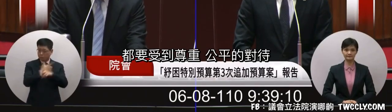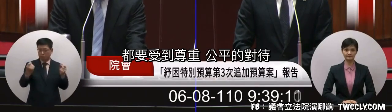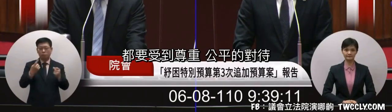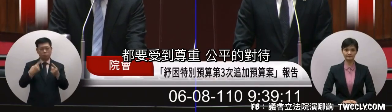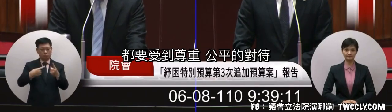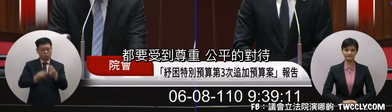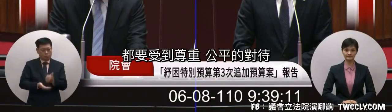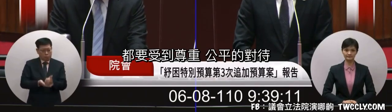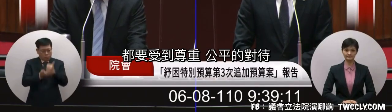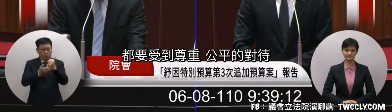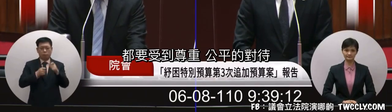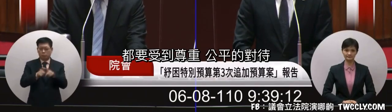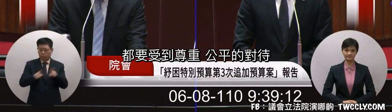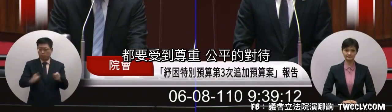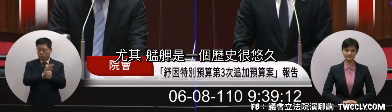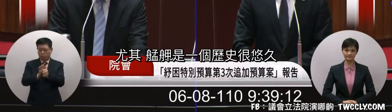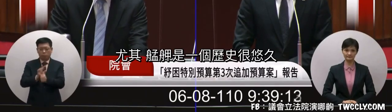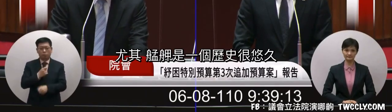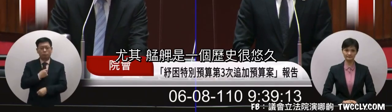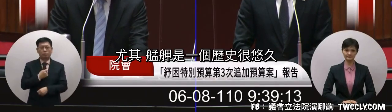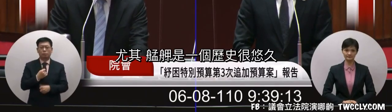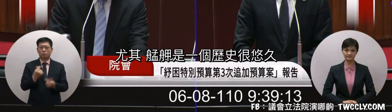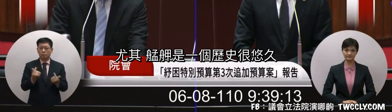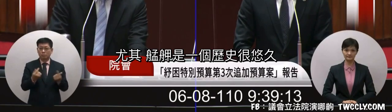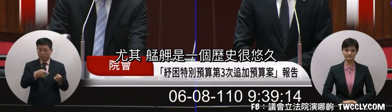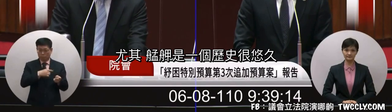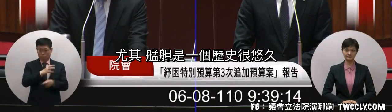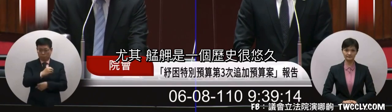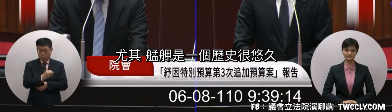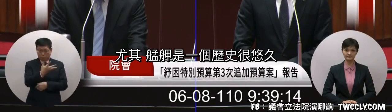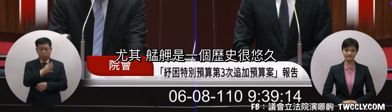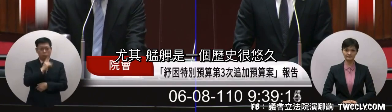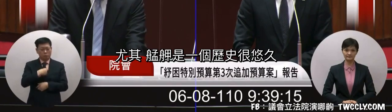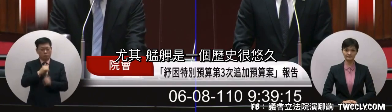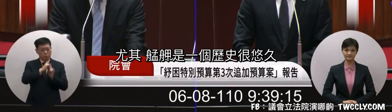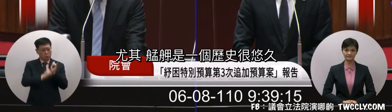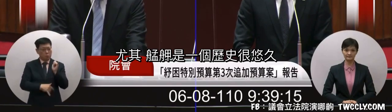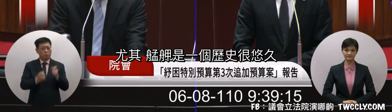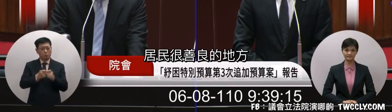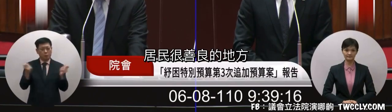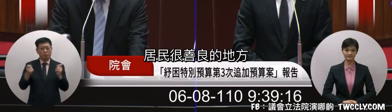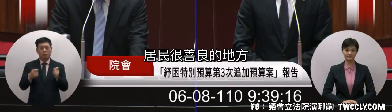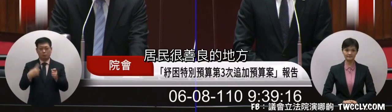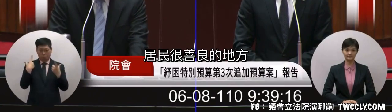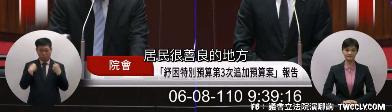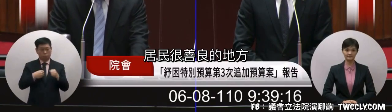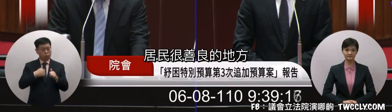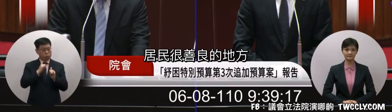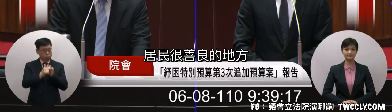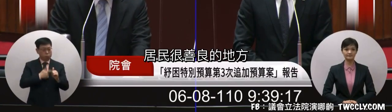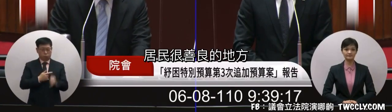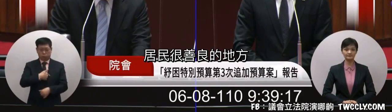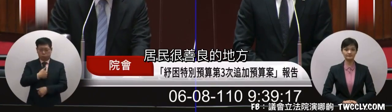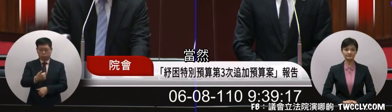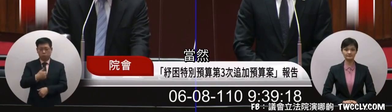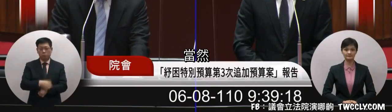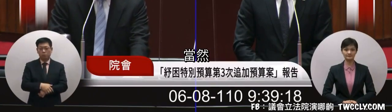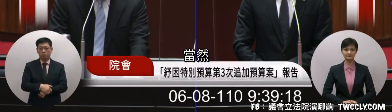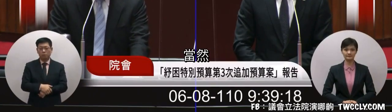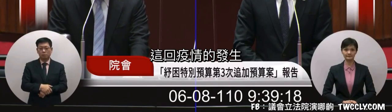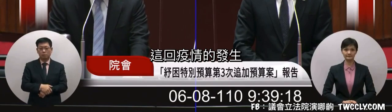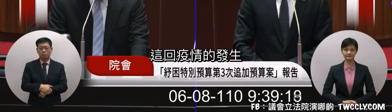到尊重公平的對待尤其萬華是一個歷史很悠久基民很善良的地方